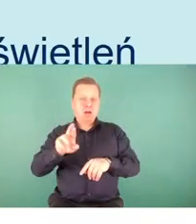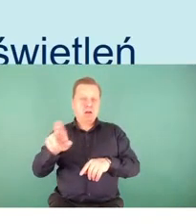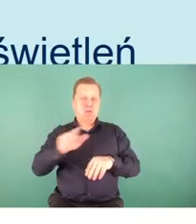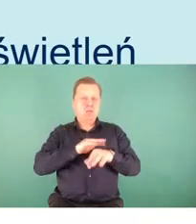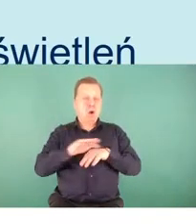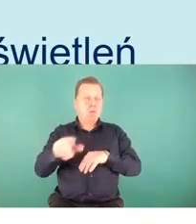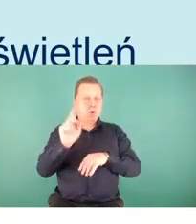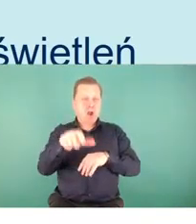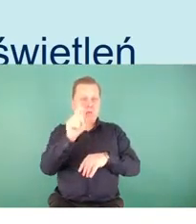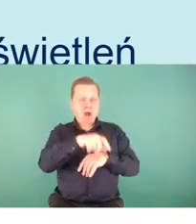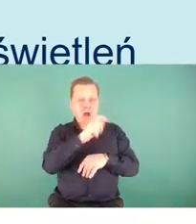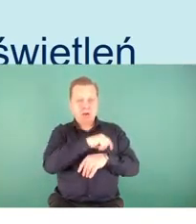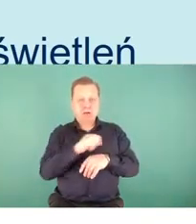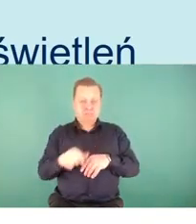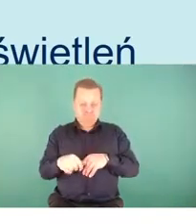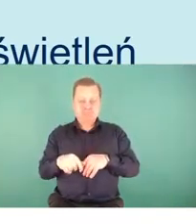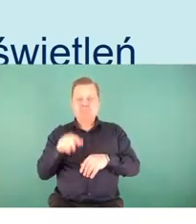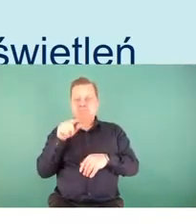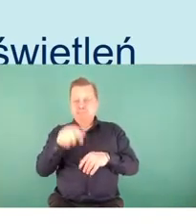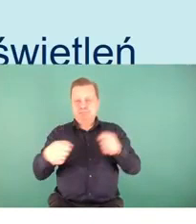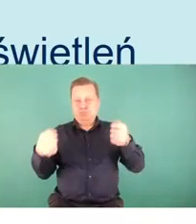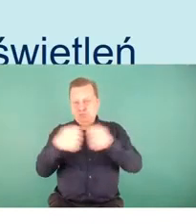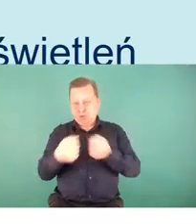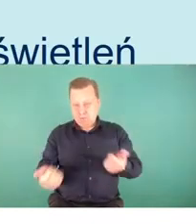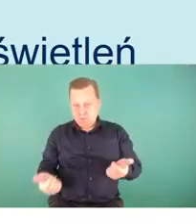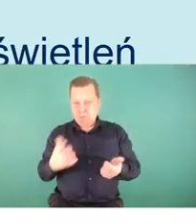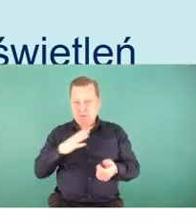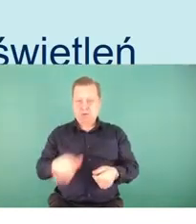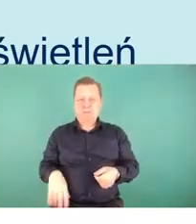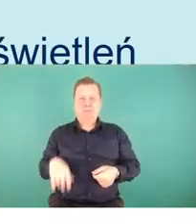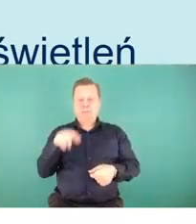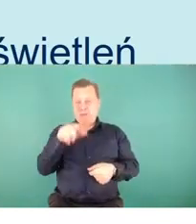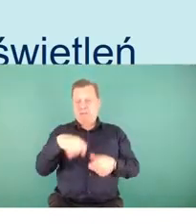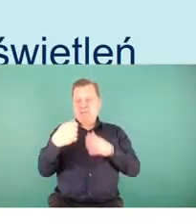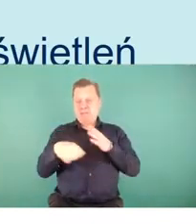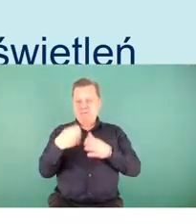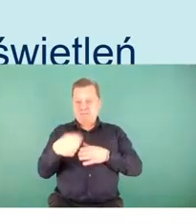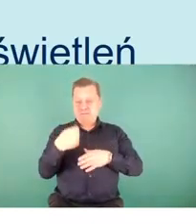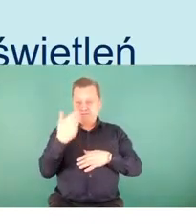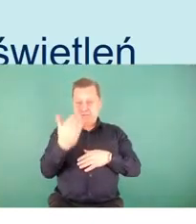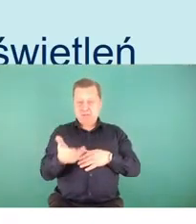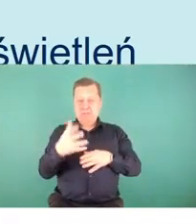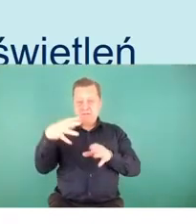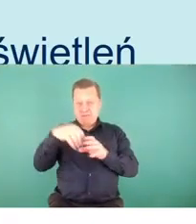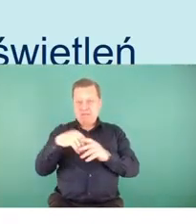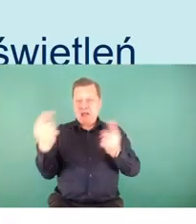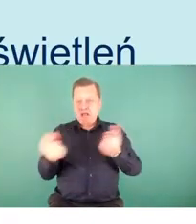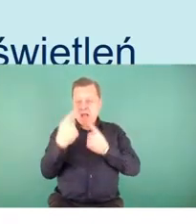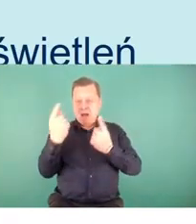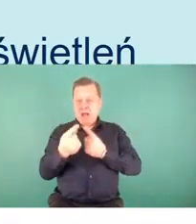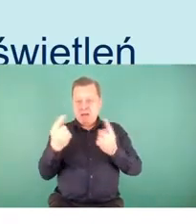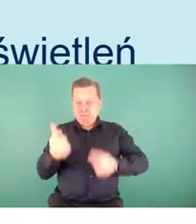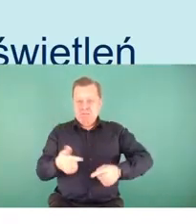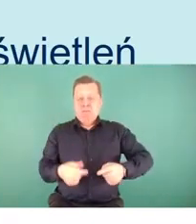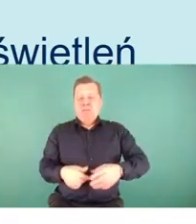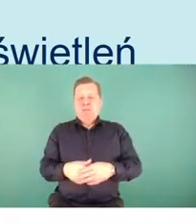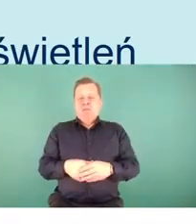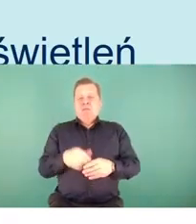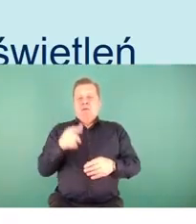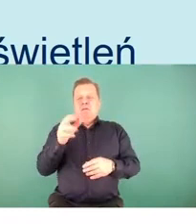twórcami treści internetowych. Łącznie filmy przygotowane w ramach kampanii zawierające wątki dotyczące